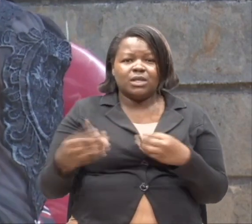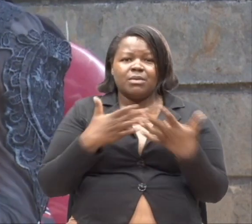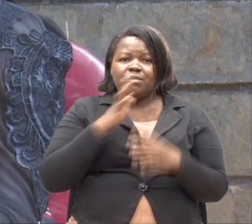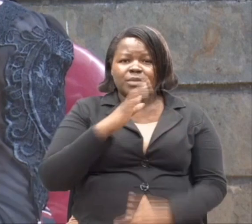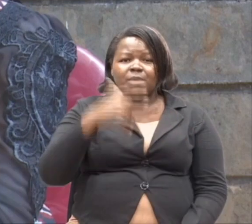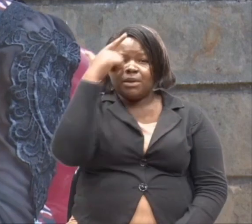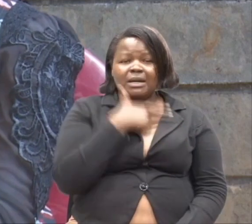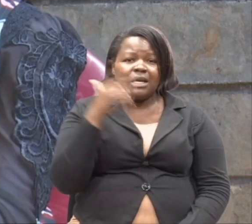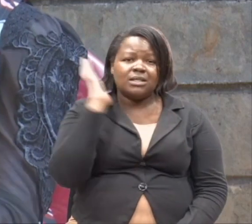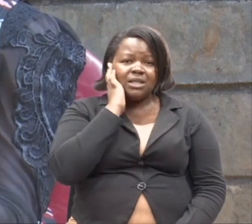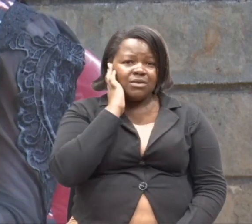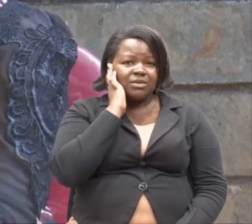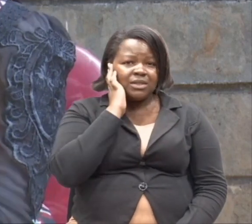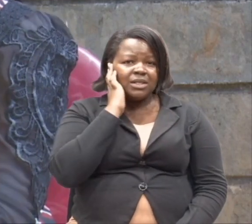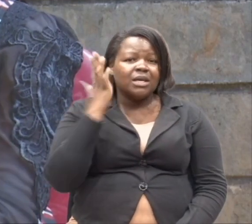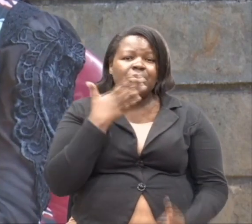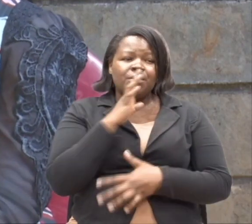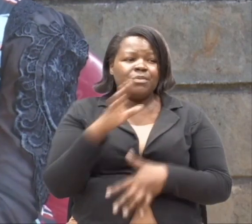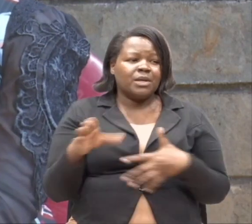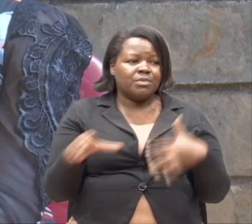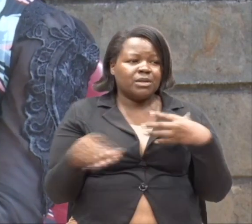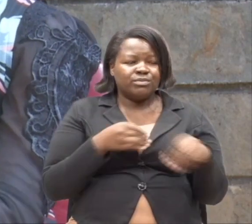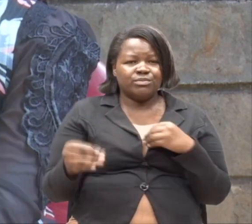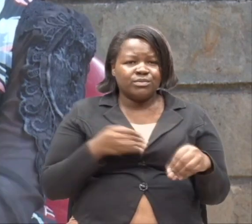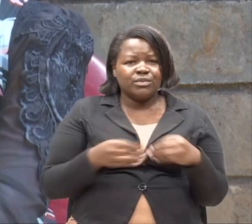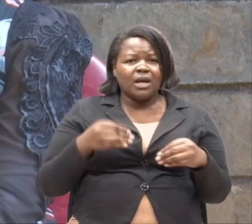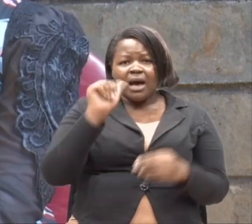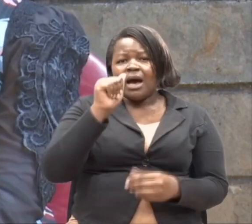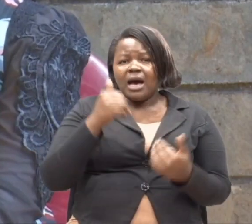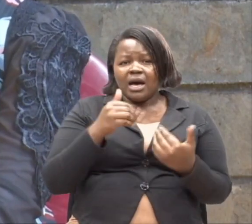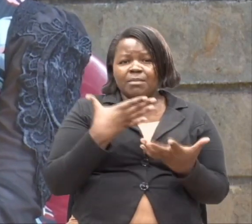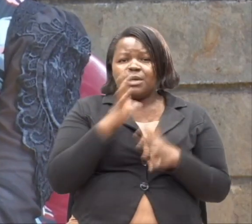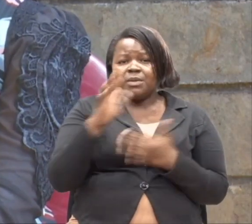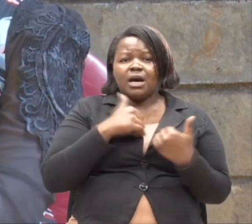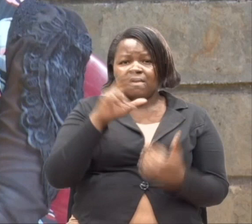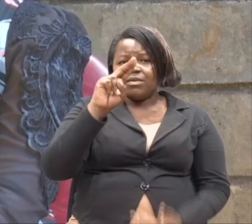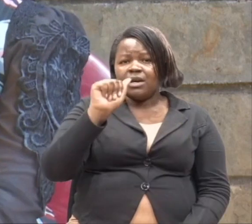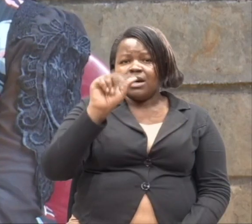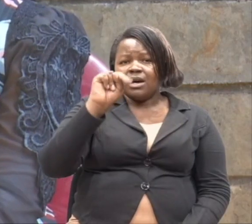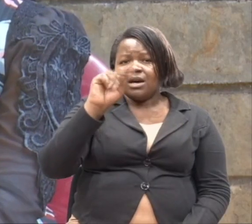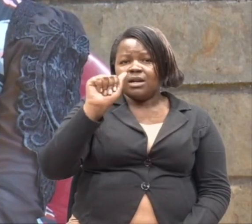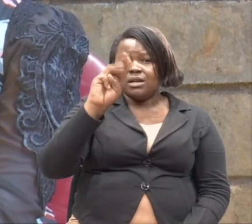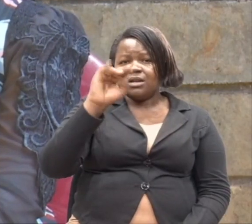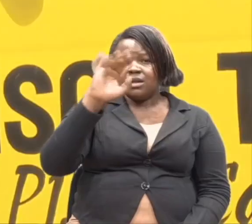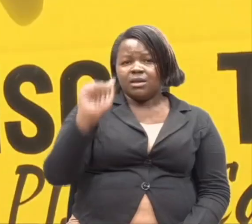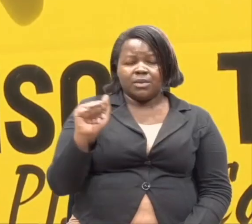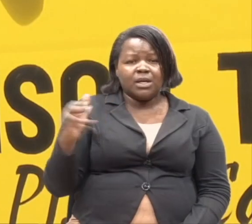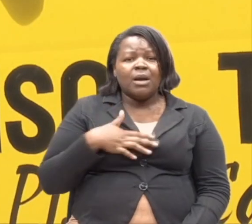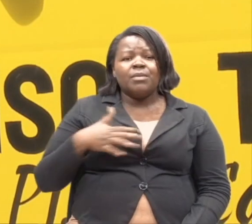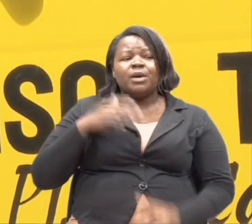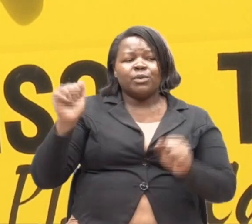ni kipotu. Hakekiziwi. Hanelema. Unaeza mwambi yazi. Unaeza sema nini kwaki.